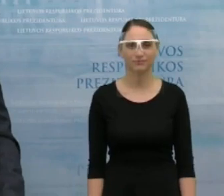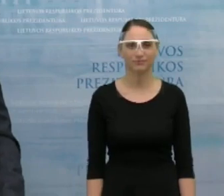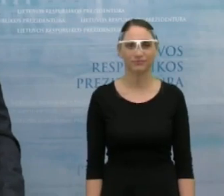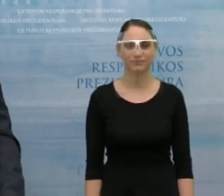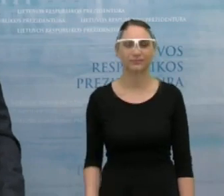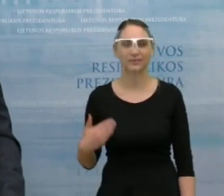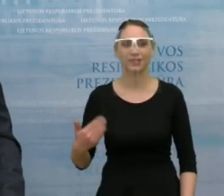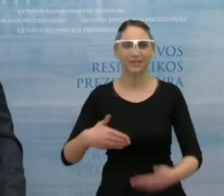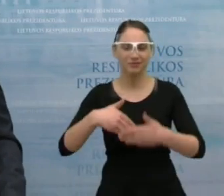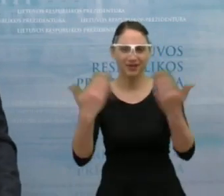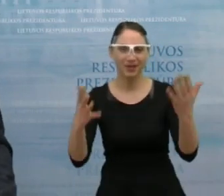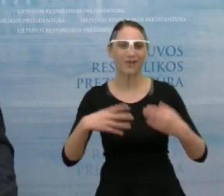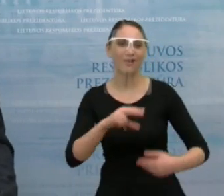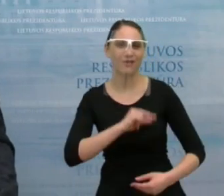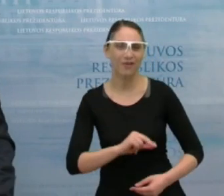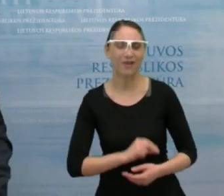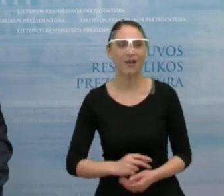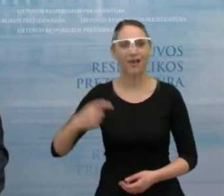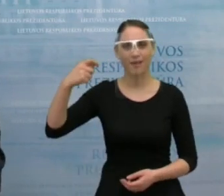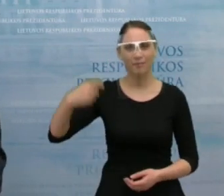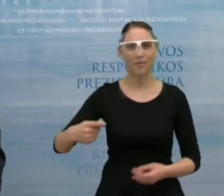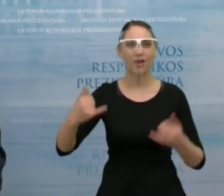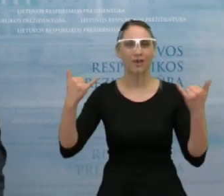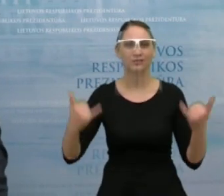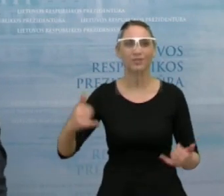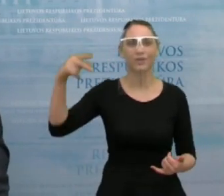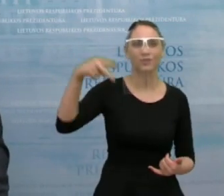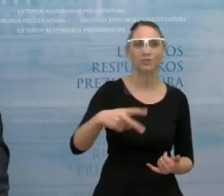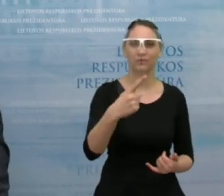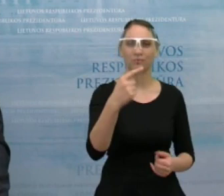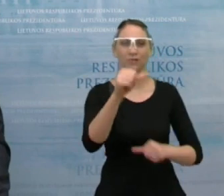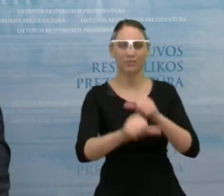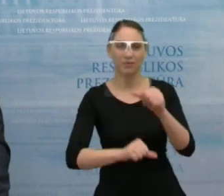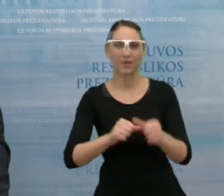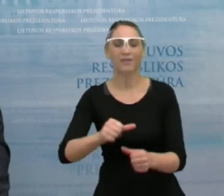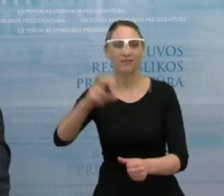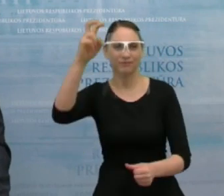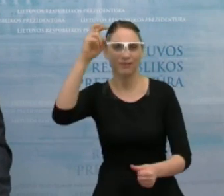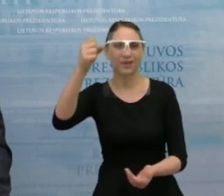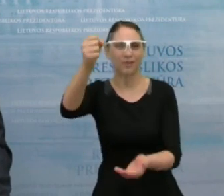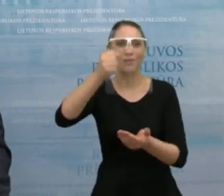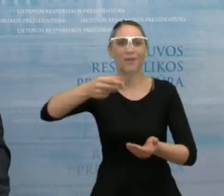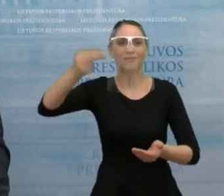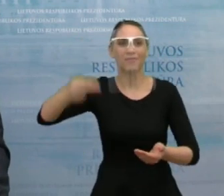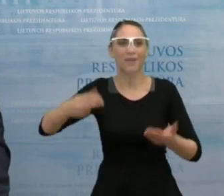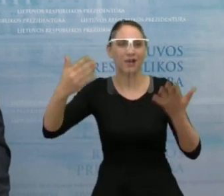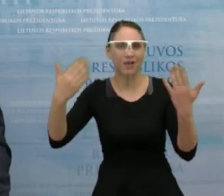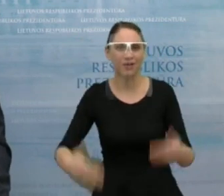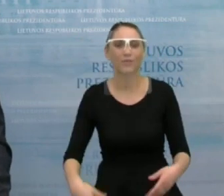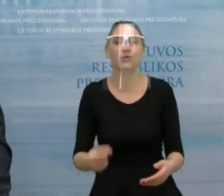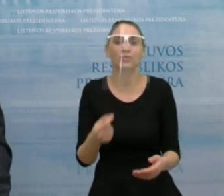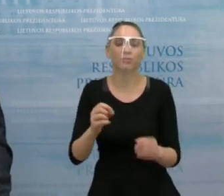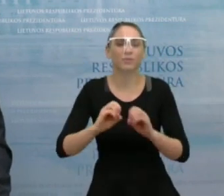Labadiena, kolegos. Prezidentas šiandien pasirašė 2021 metų valstybės biudžetą ir apie tai jums šiandien